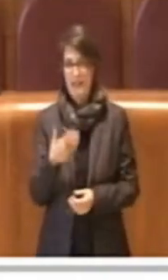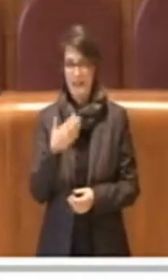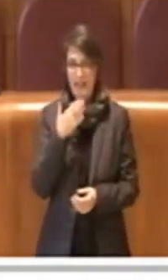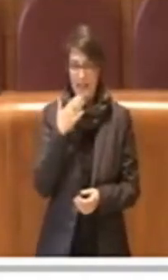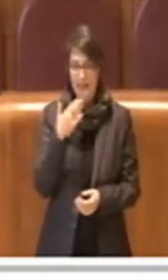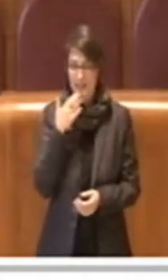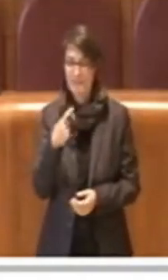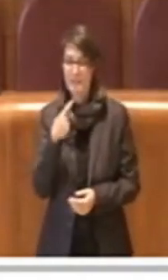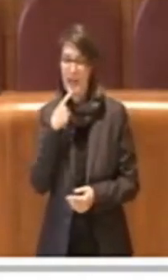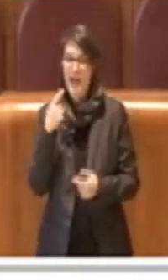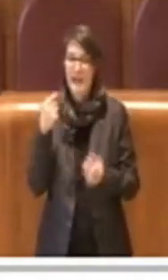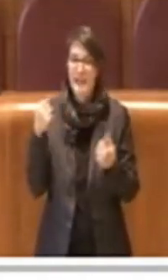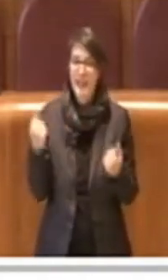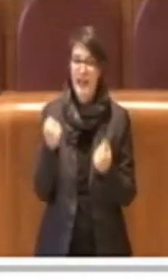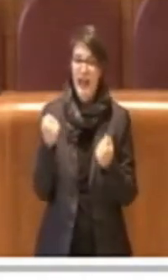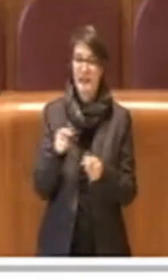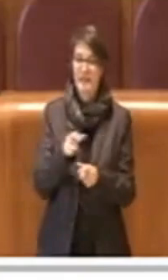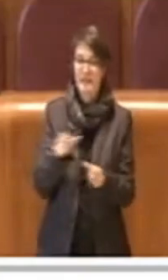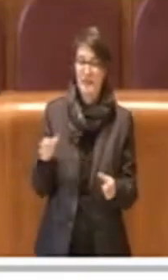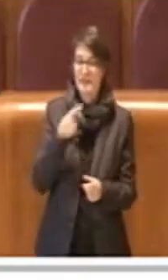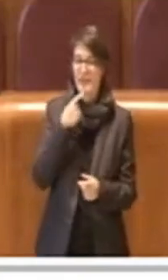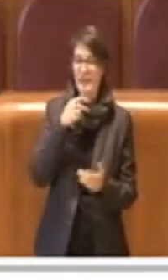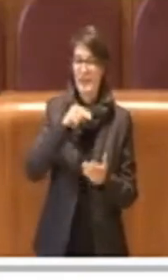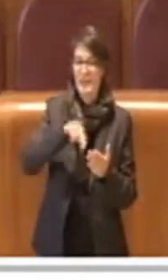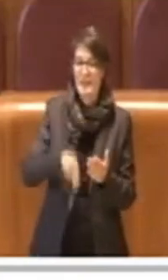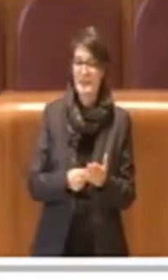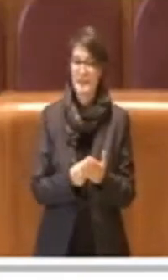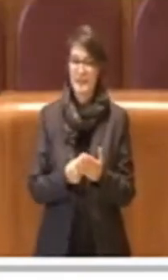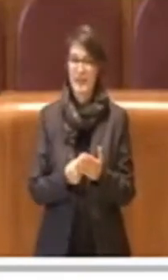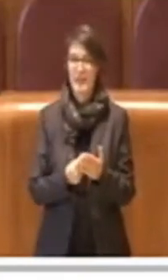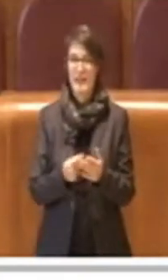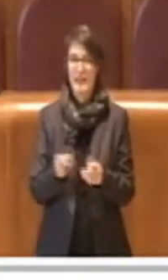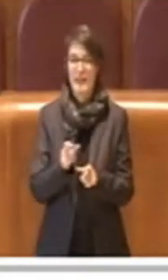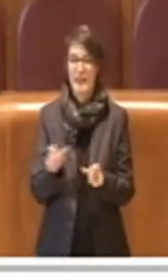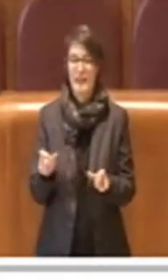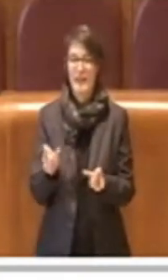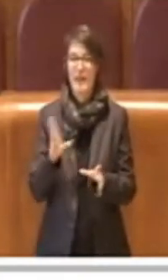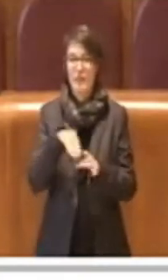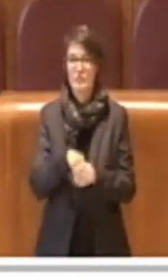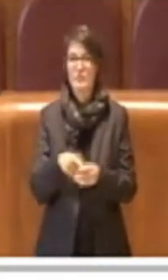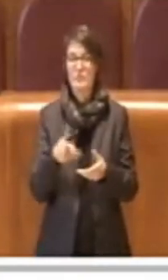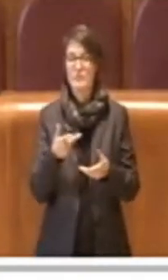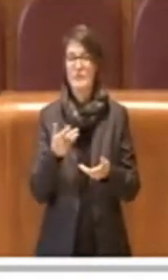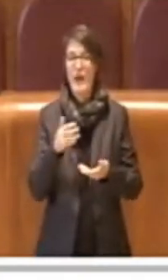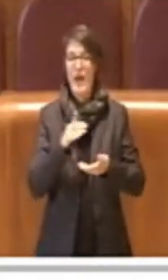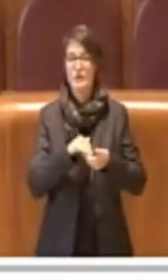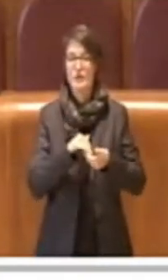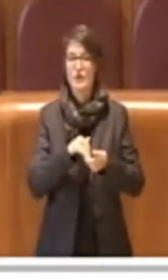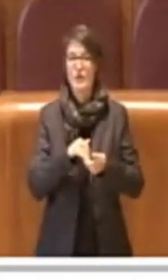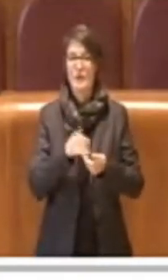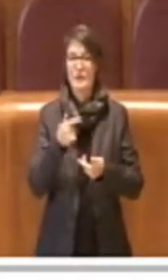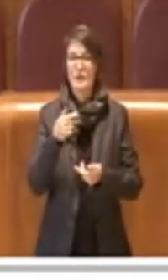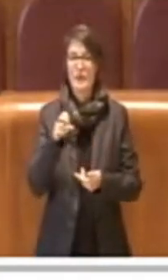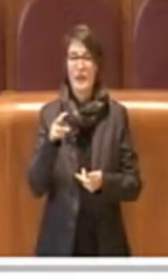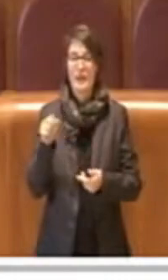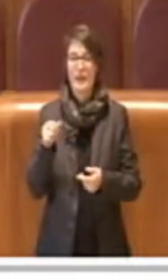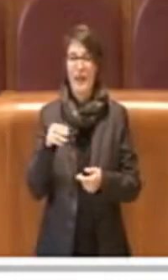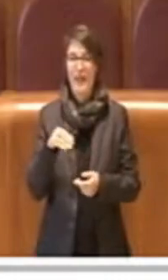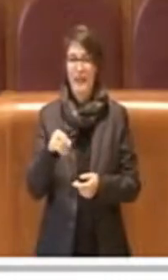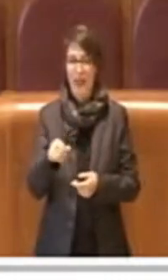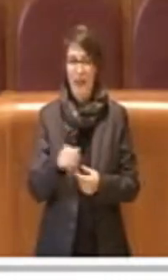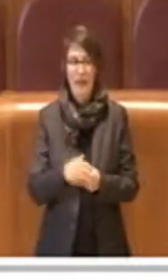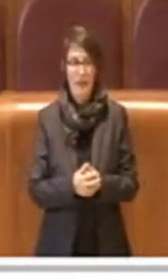attivisti e tutti gli iscritti dell'Associazione Terra e delle varie associazioni che